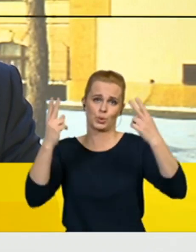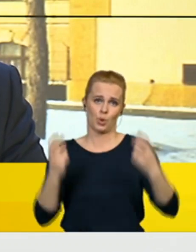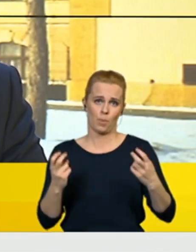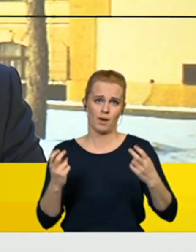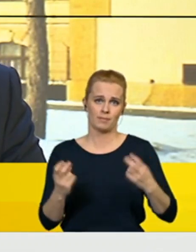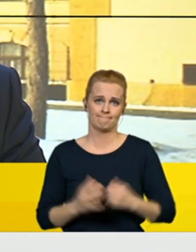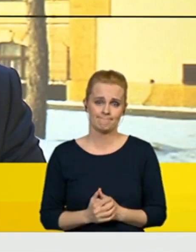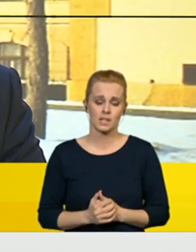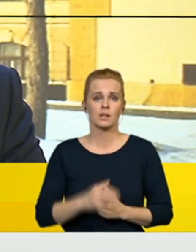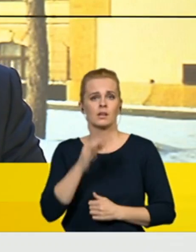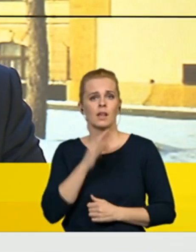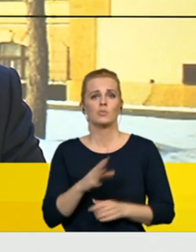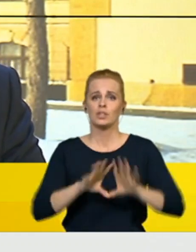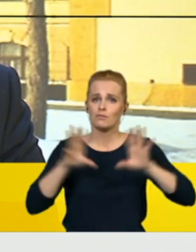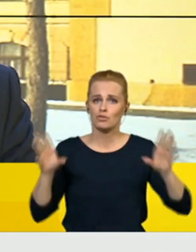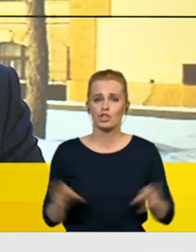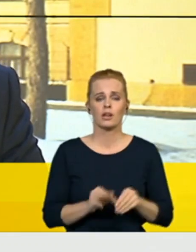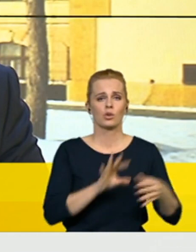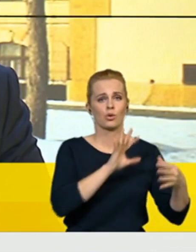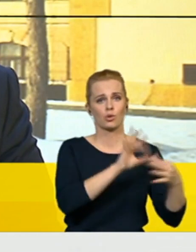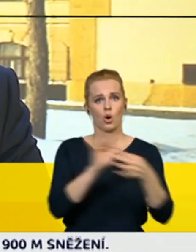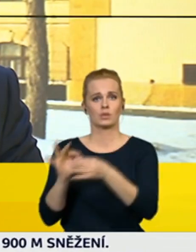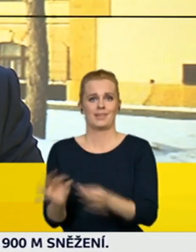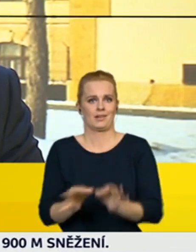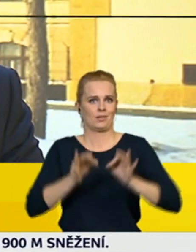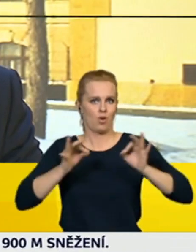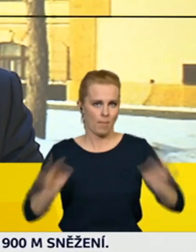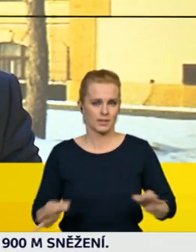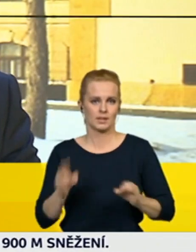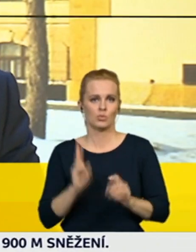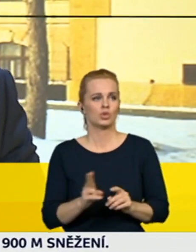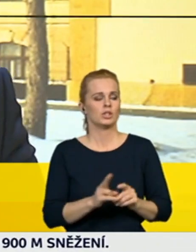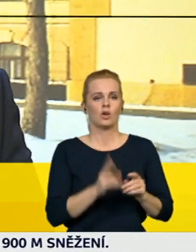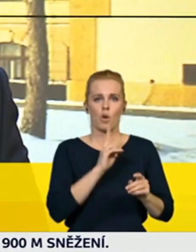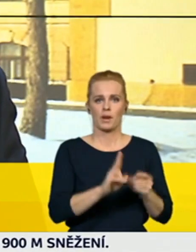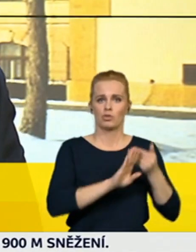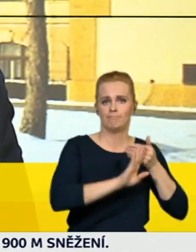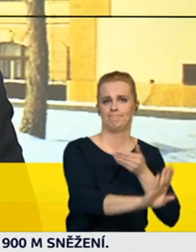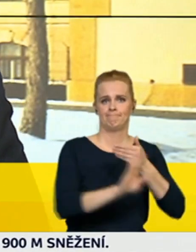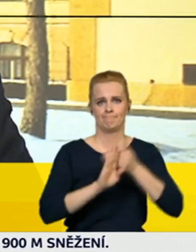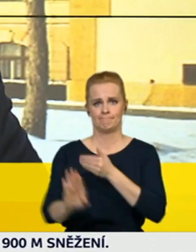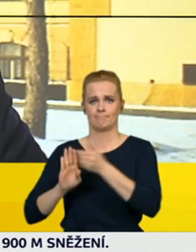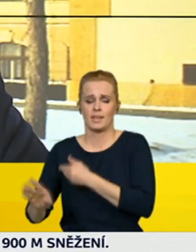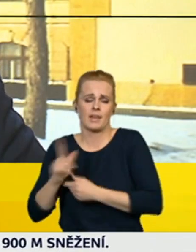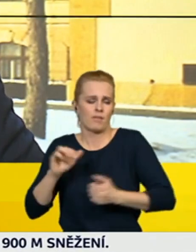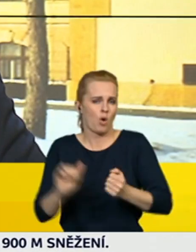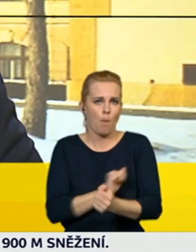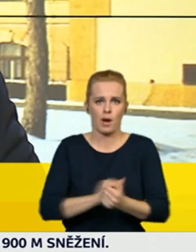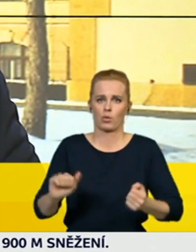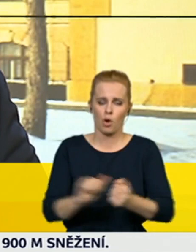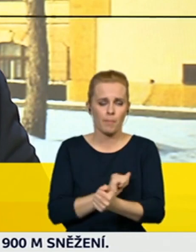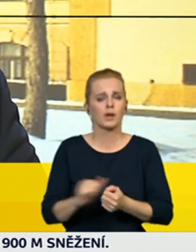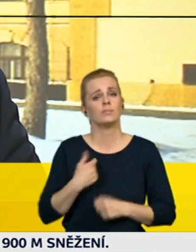namenu omezit sociální kontakty. Já vím, to říkám po několikrát, a že to může znít jako zaseknutý gramofon, ale prostě ona,